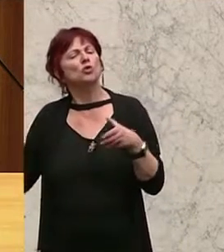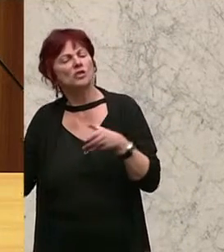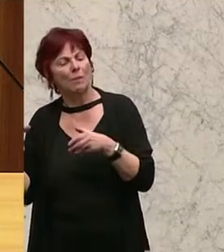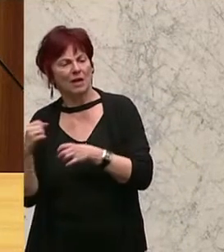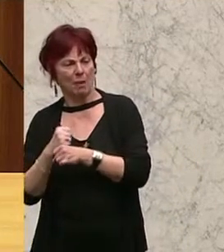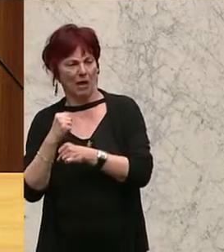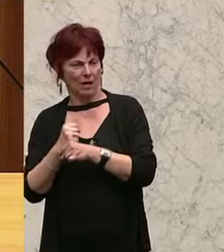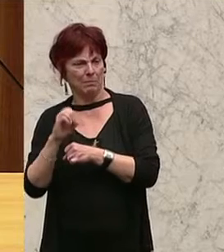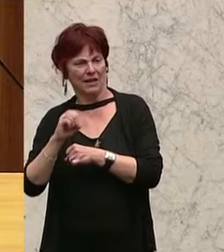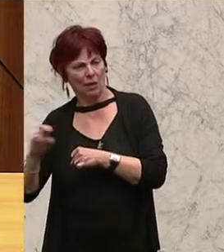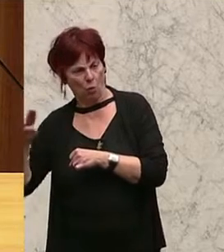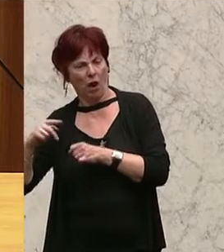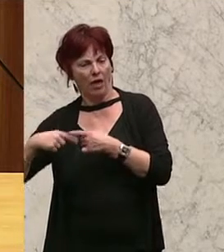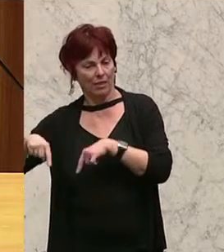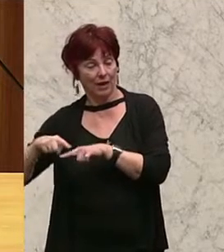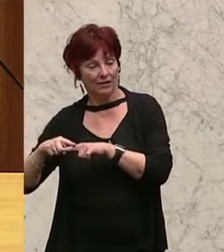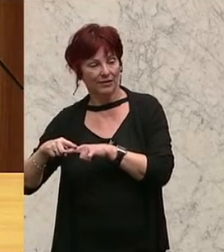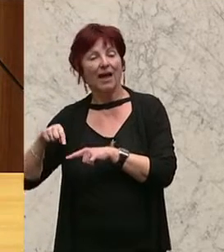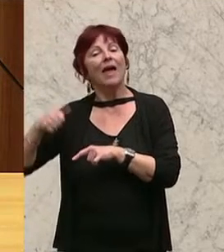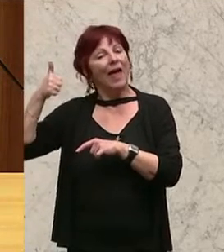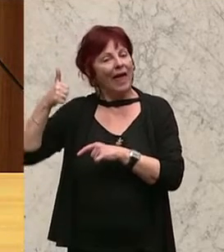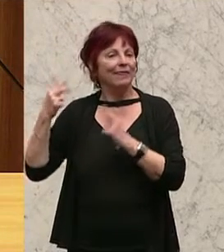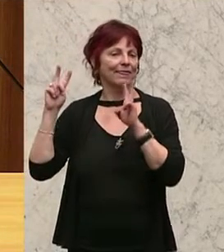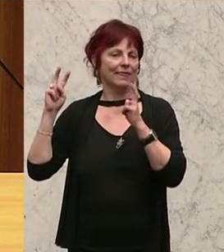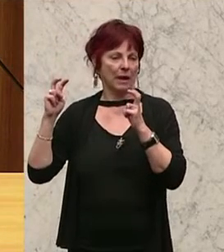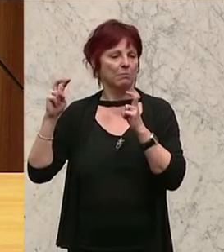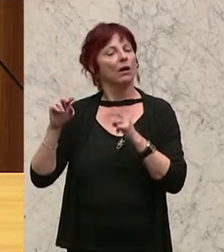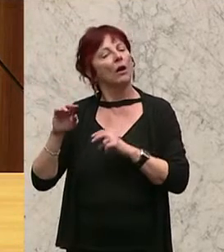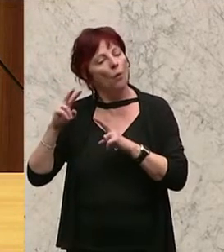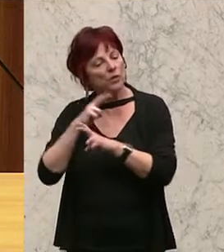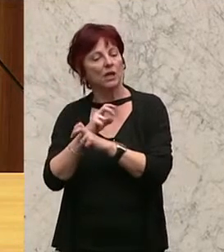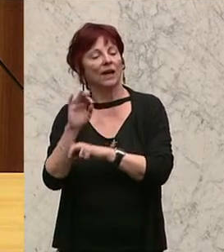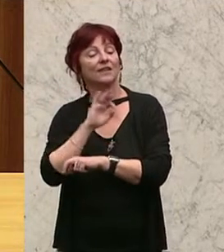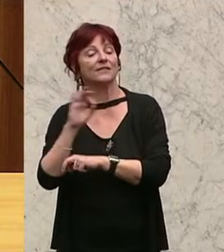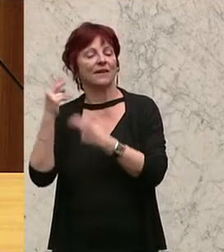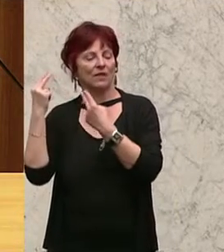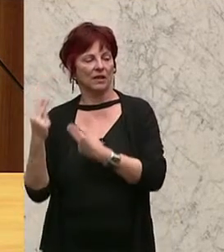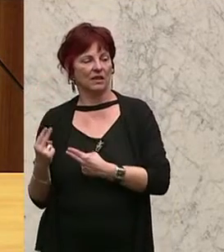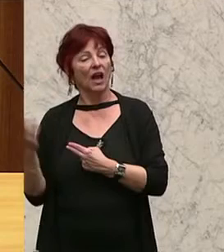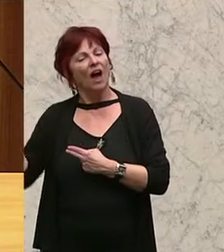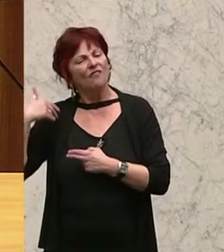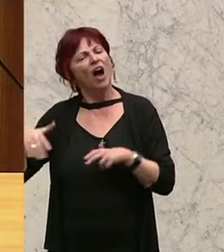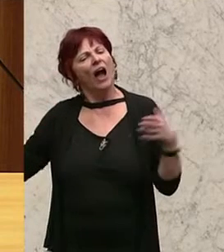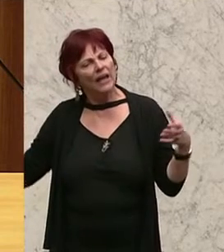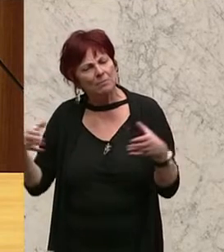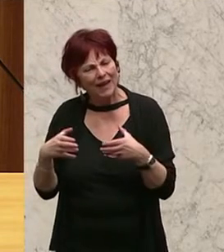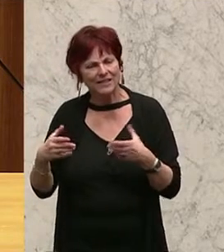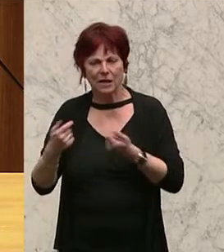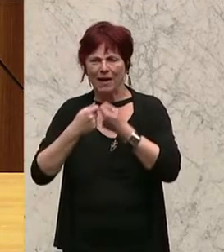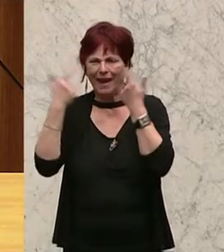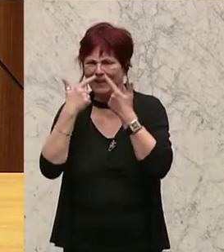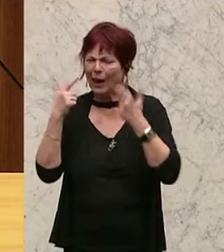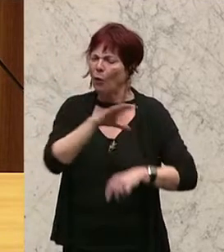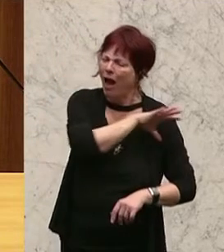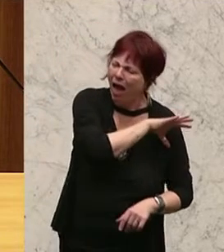sehr wesentlich ist für uns in Österreich. Deswegen gab es auch eine gemeinsame Erklärung aus allen